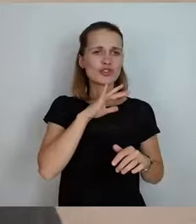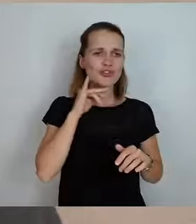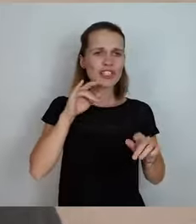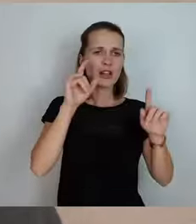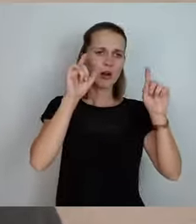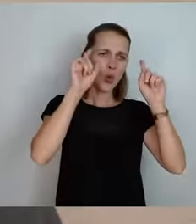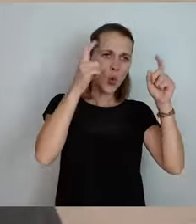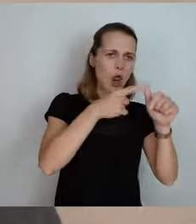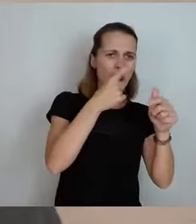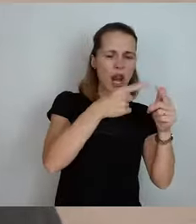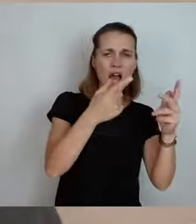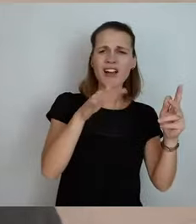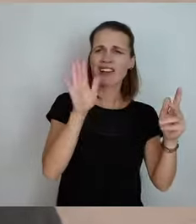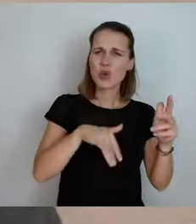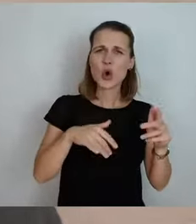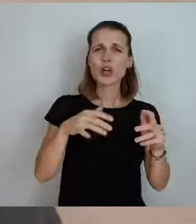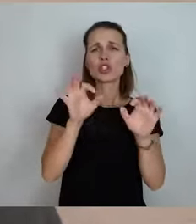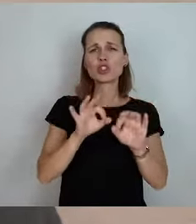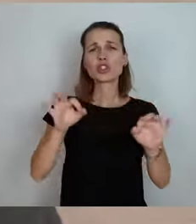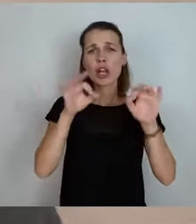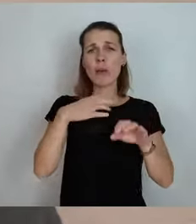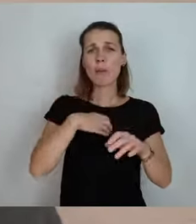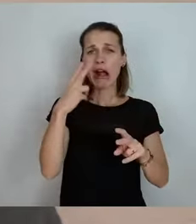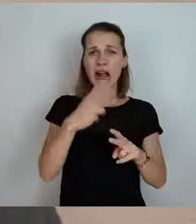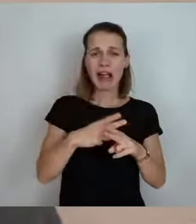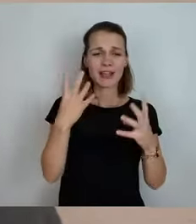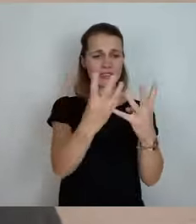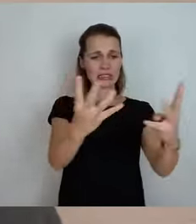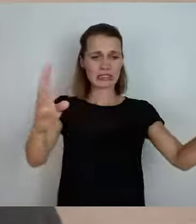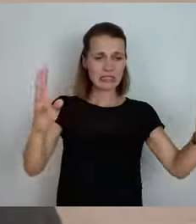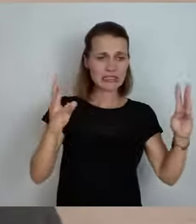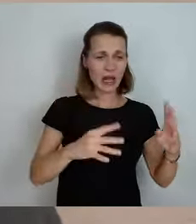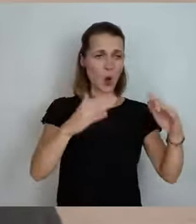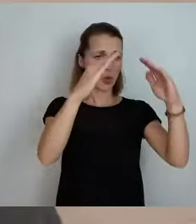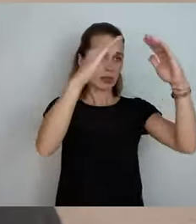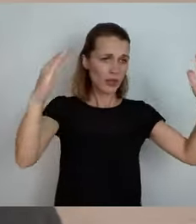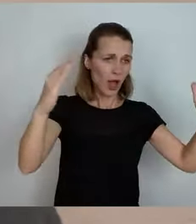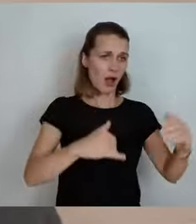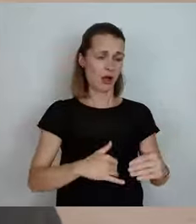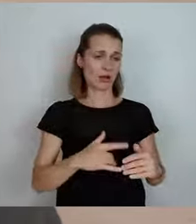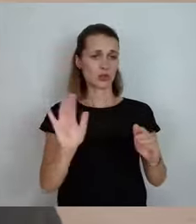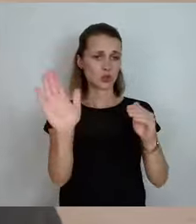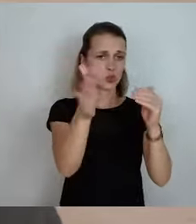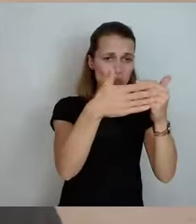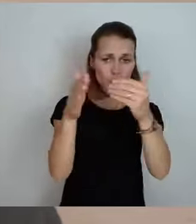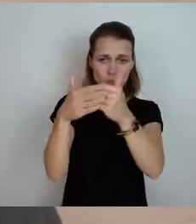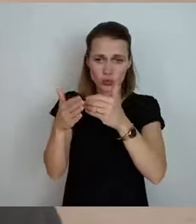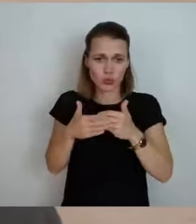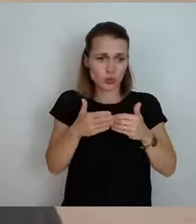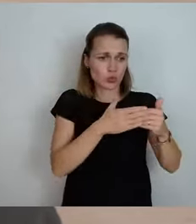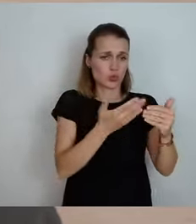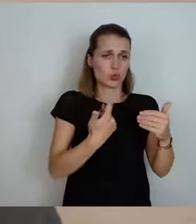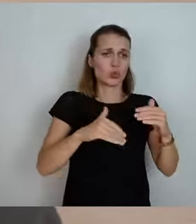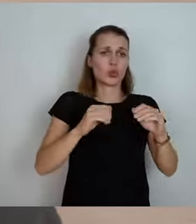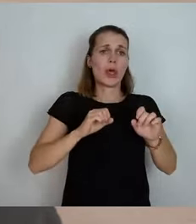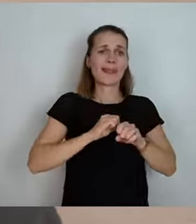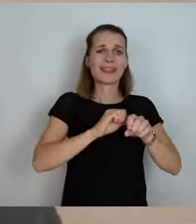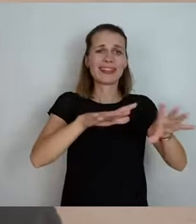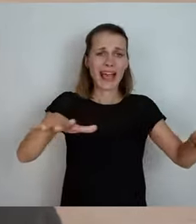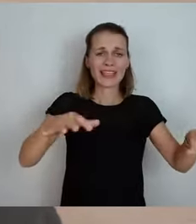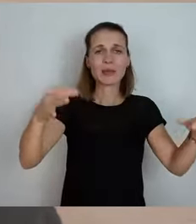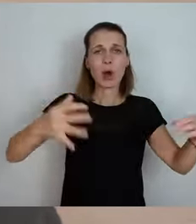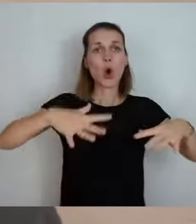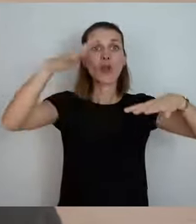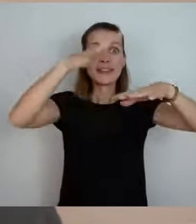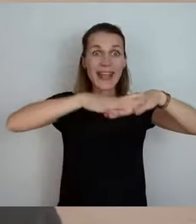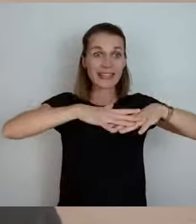und der und der solche, die müssen eingezäunt werden, die müssen überdacht werden, die müssen zugemacht werden, die Teiche müssen mit teuren Netzen bespannt werden